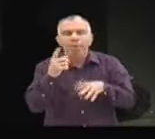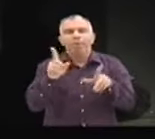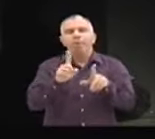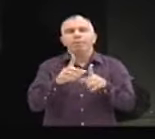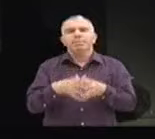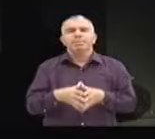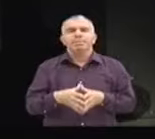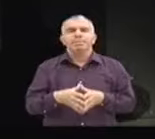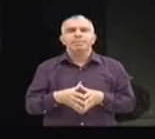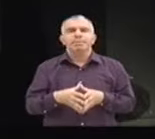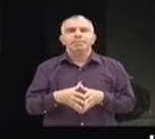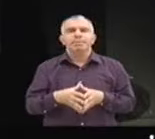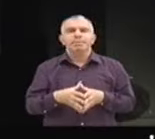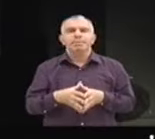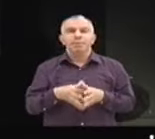élodie.